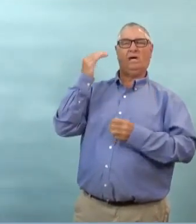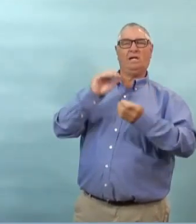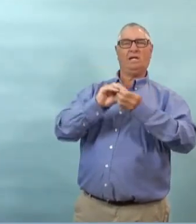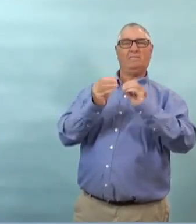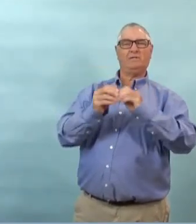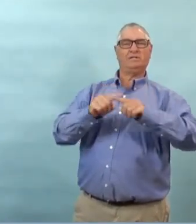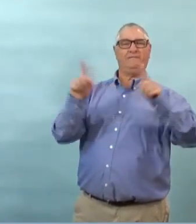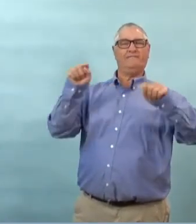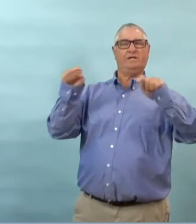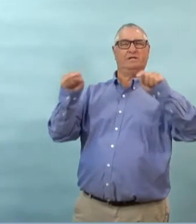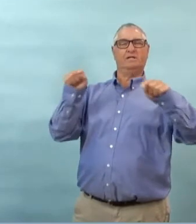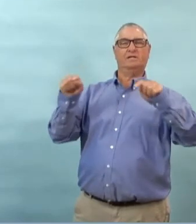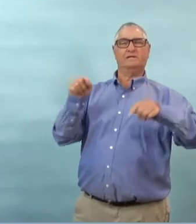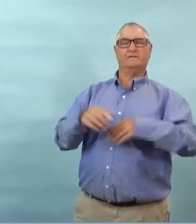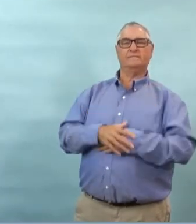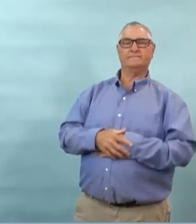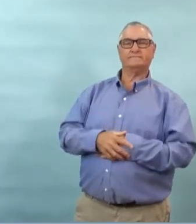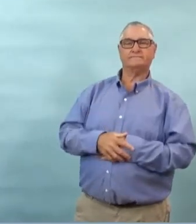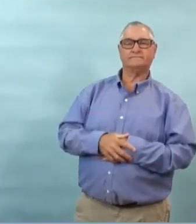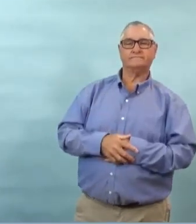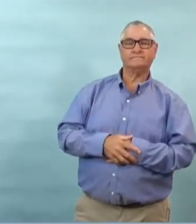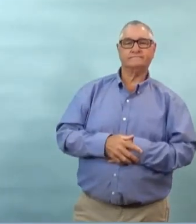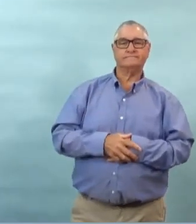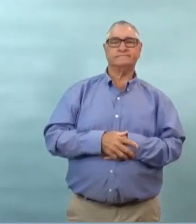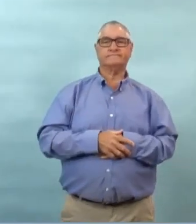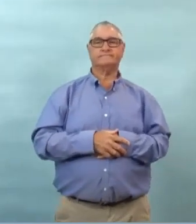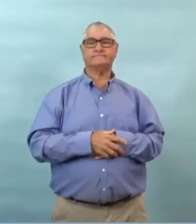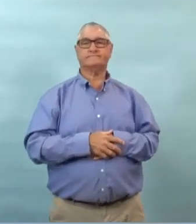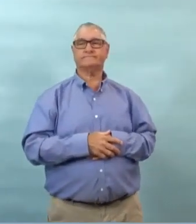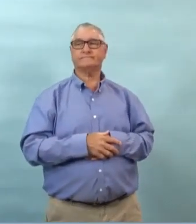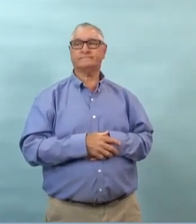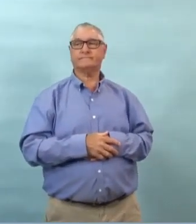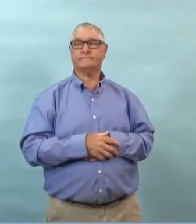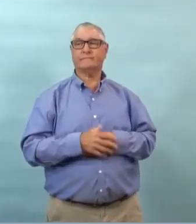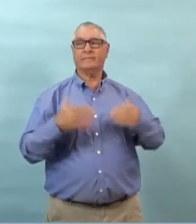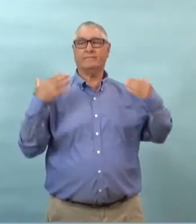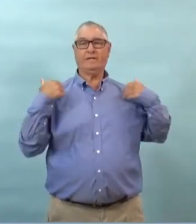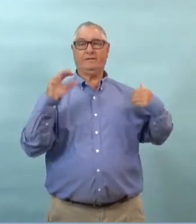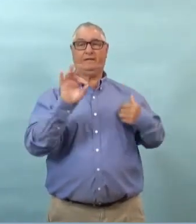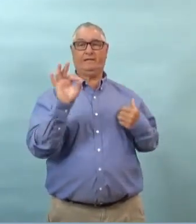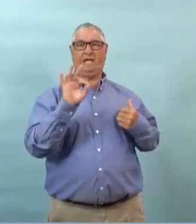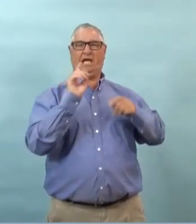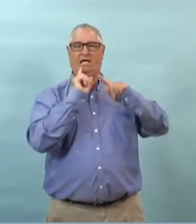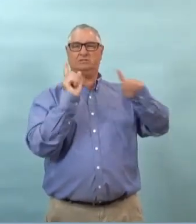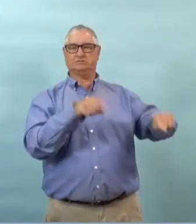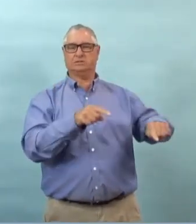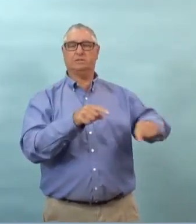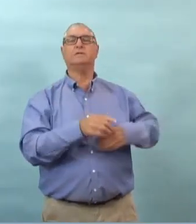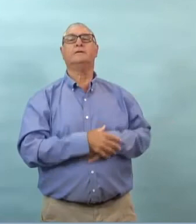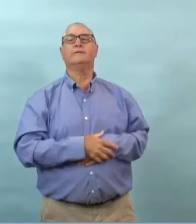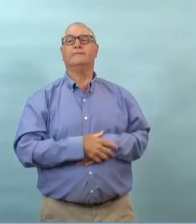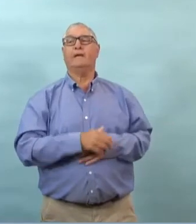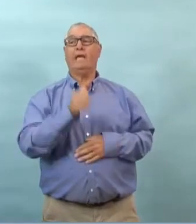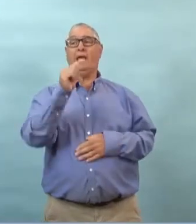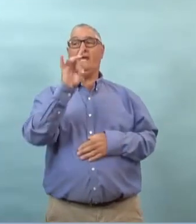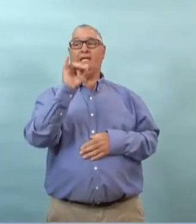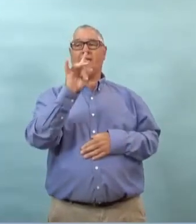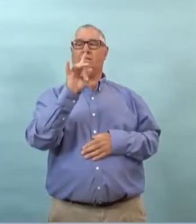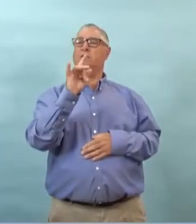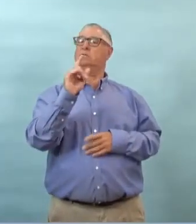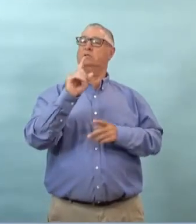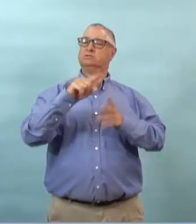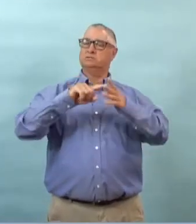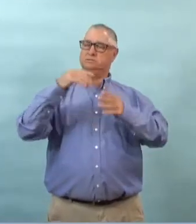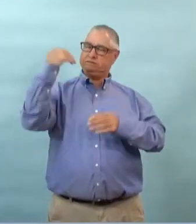qui avaient été découverts je me demande encore une fois pourquoi ces chiffres étaient différents alors